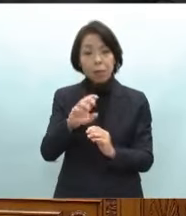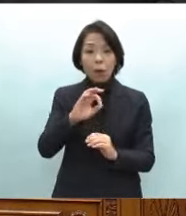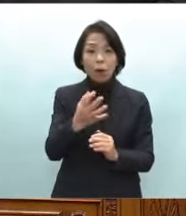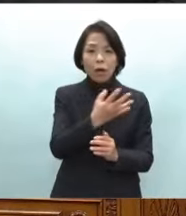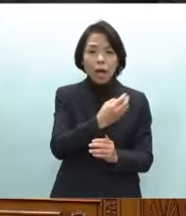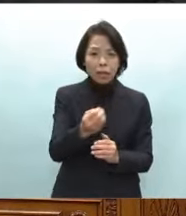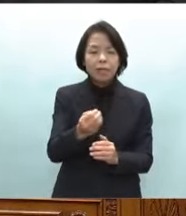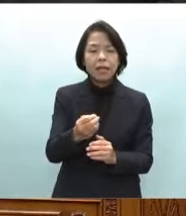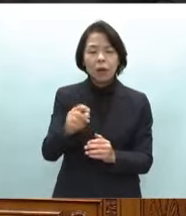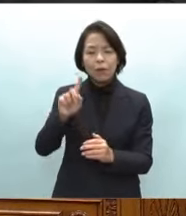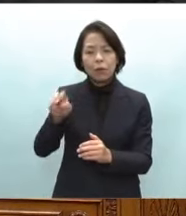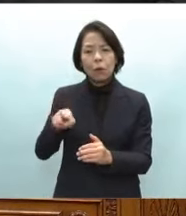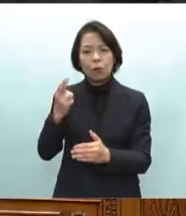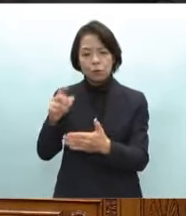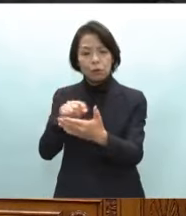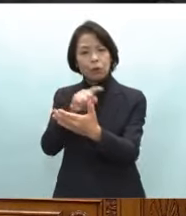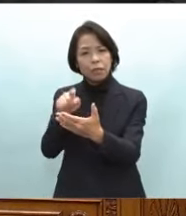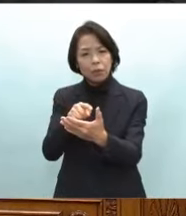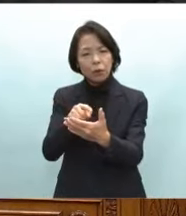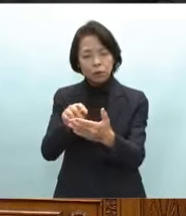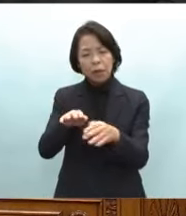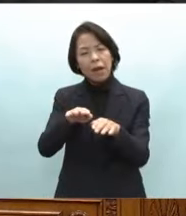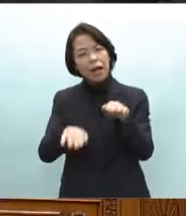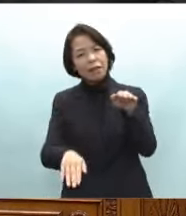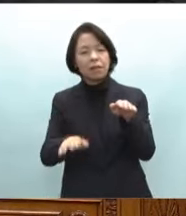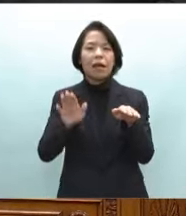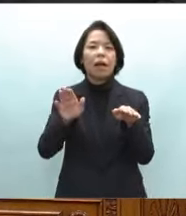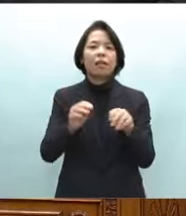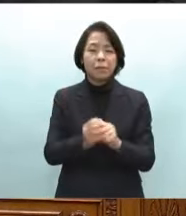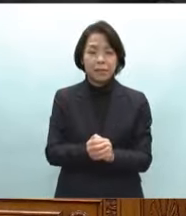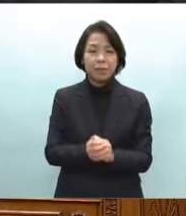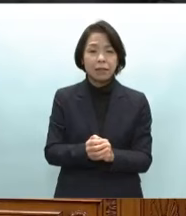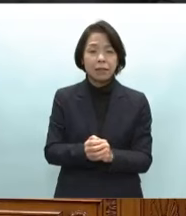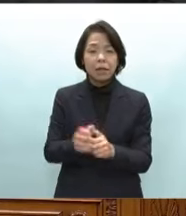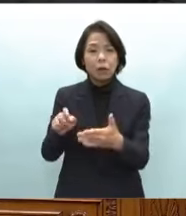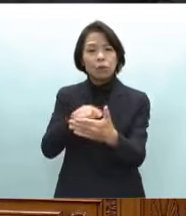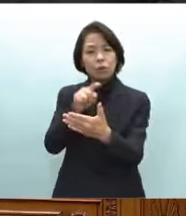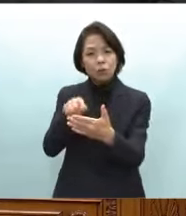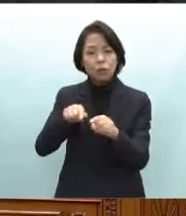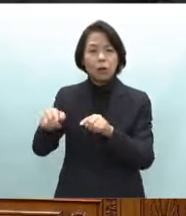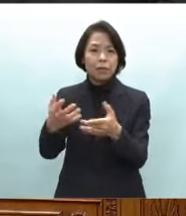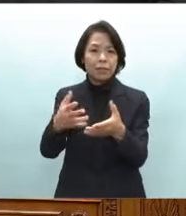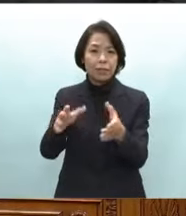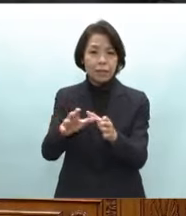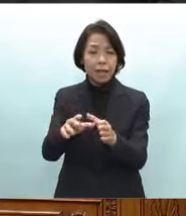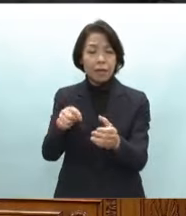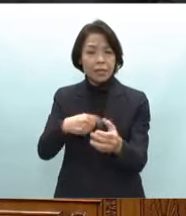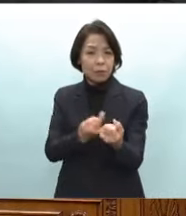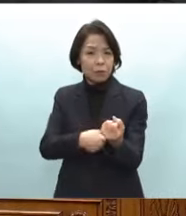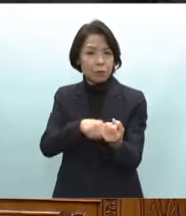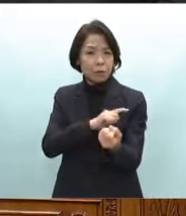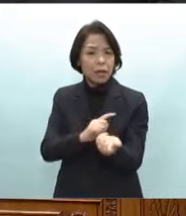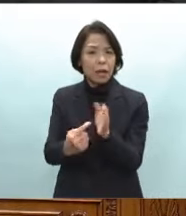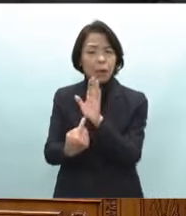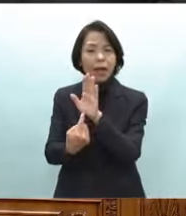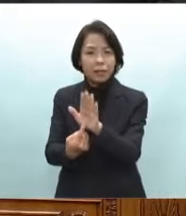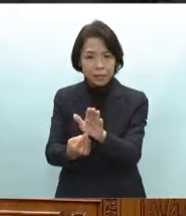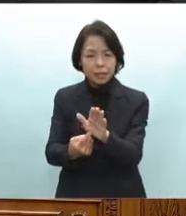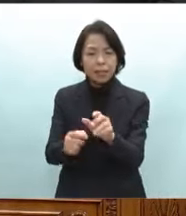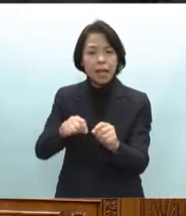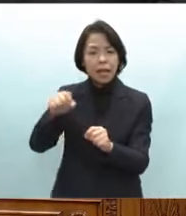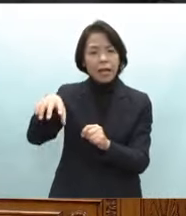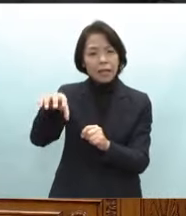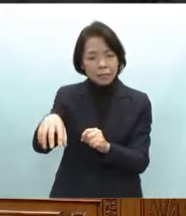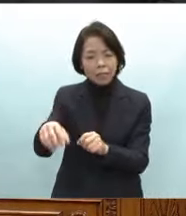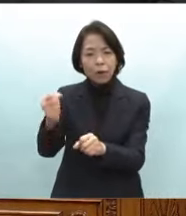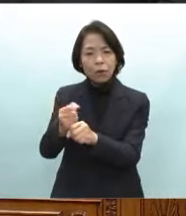大きなものがありますそのような中野党の各自治体はその持てる潜在力を生かして地方創生に懸